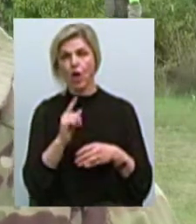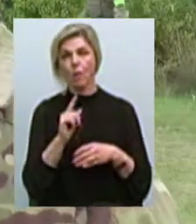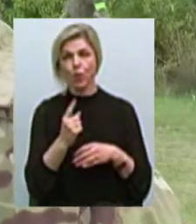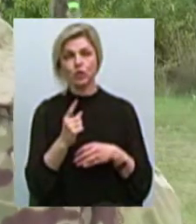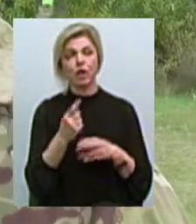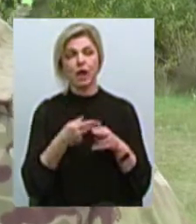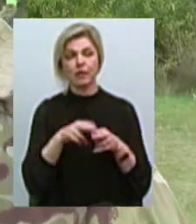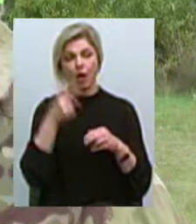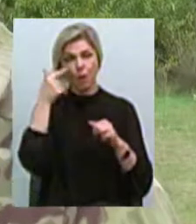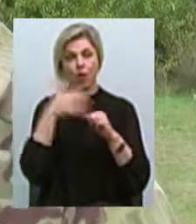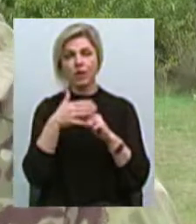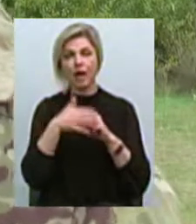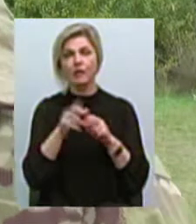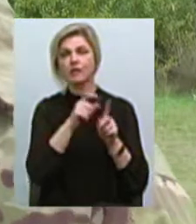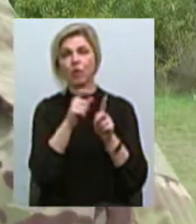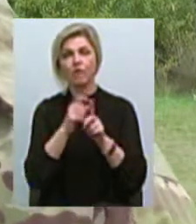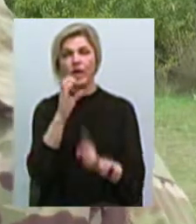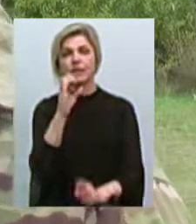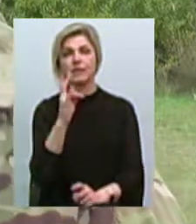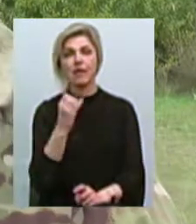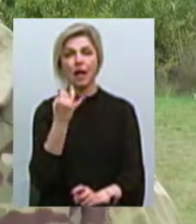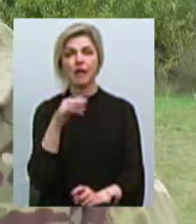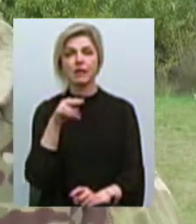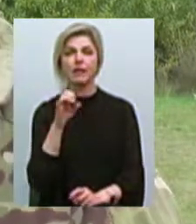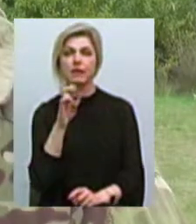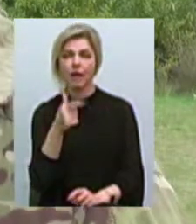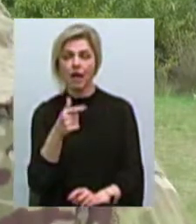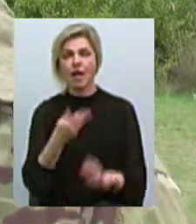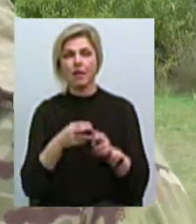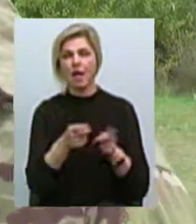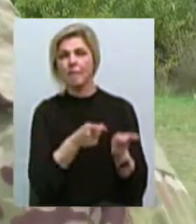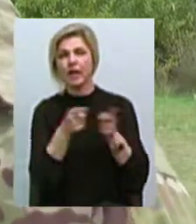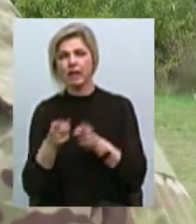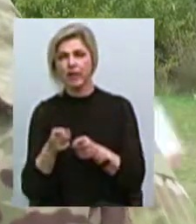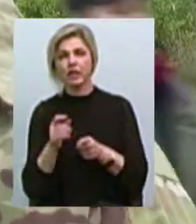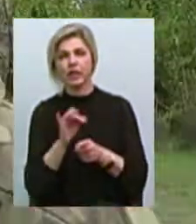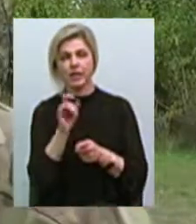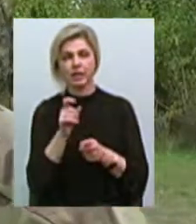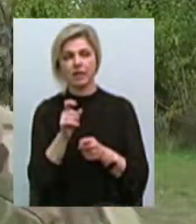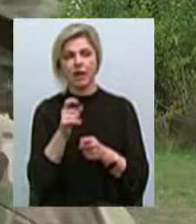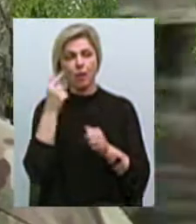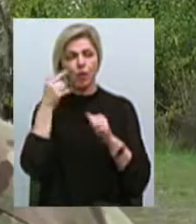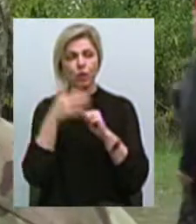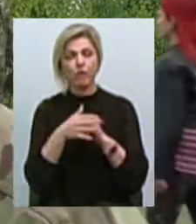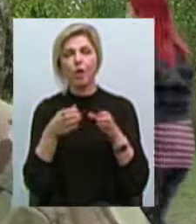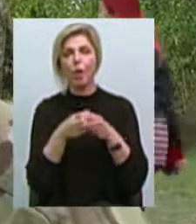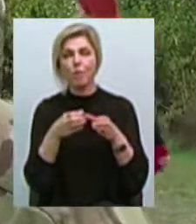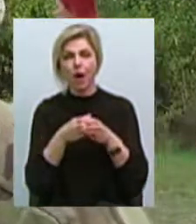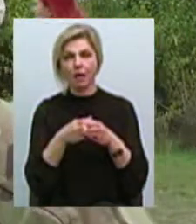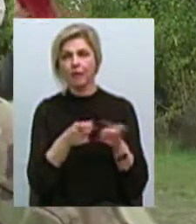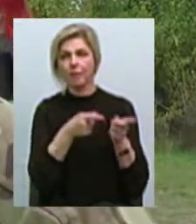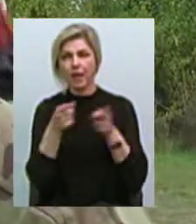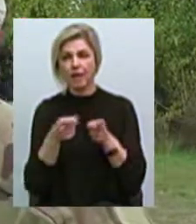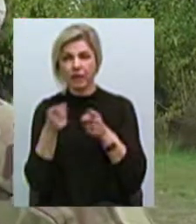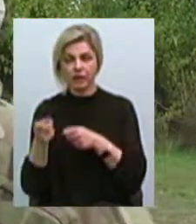слайпінгу відноситься належне маскування, вибір, позиції, переміщення, зв'язок, розуміння команди. Захист вітчизни – це найпочесніший